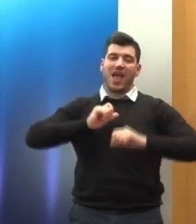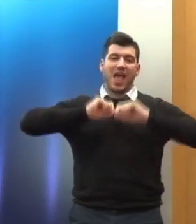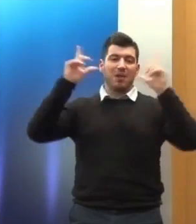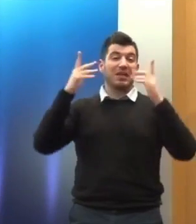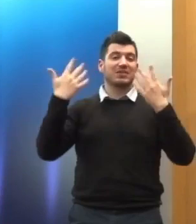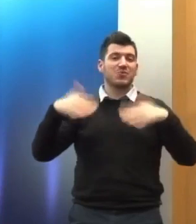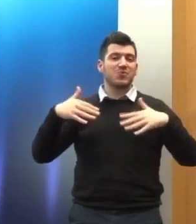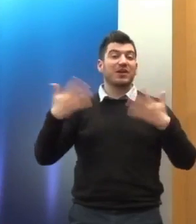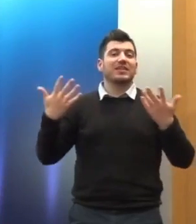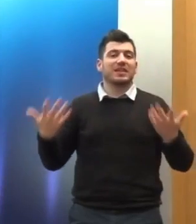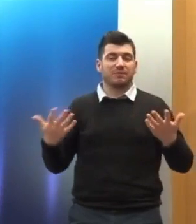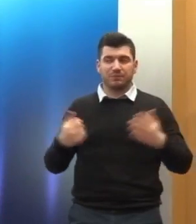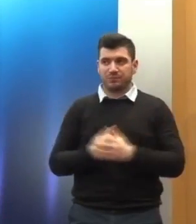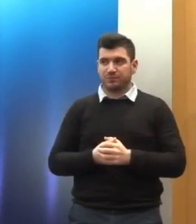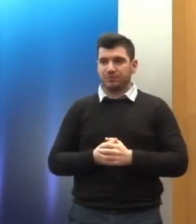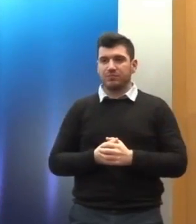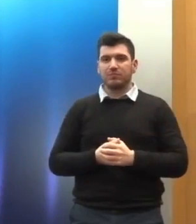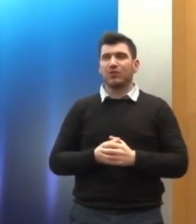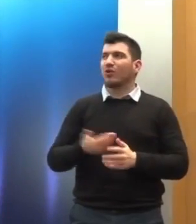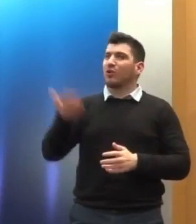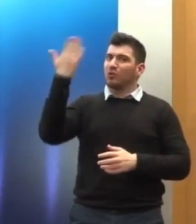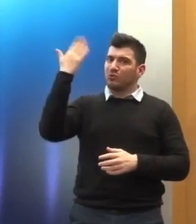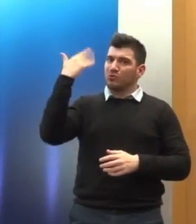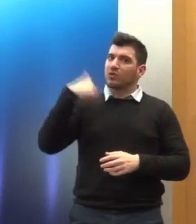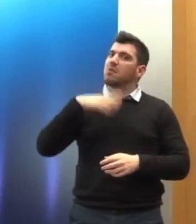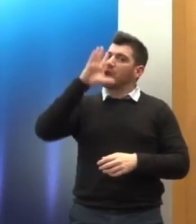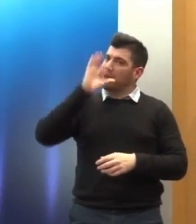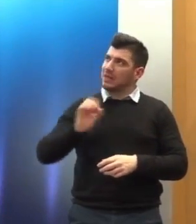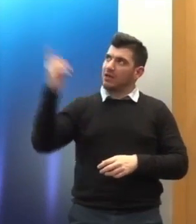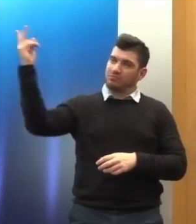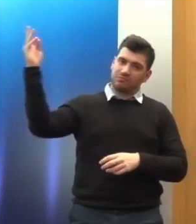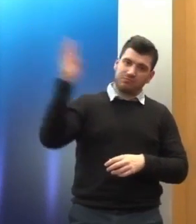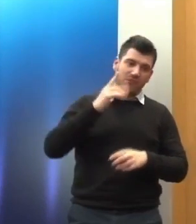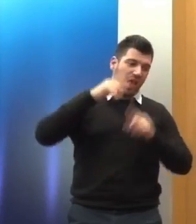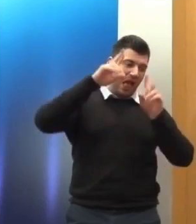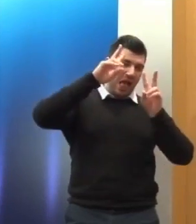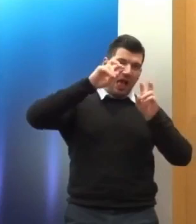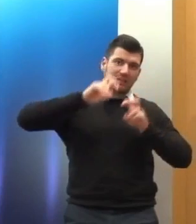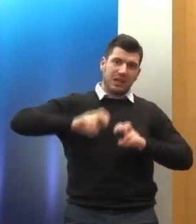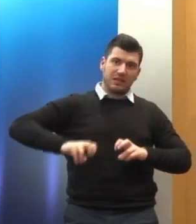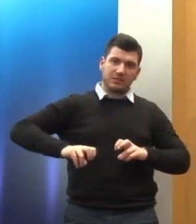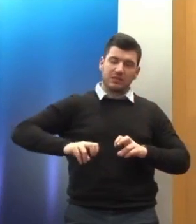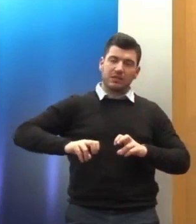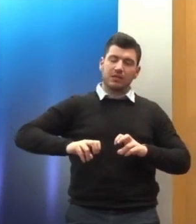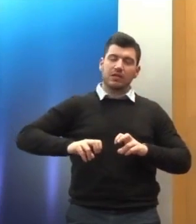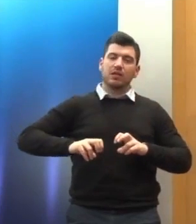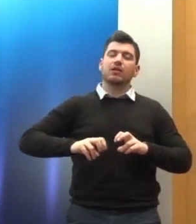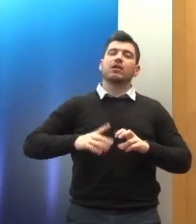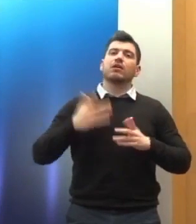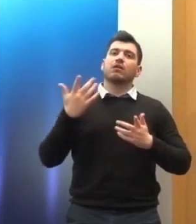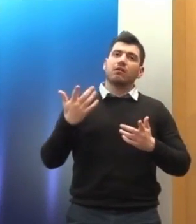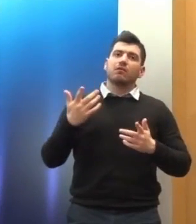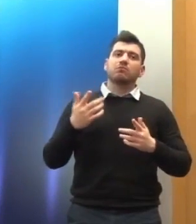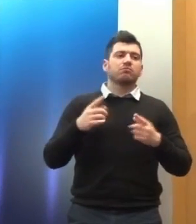Πρόκειτο πάντως για μία εξέταση πραγματική, η κάθε μία από αυτές, με διαφορετικούς όρους, άλλη ήταν η